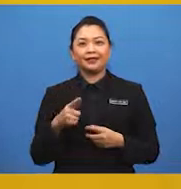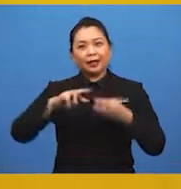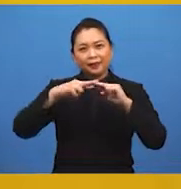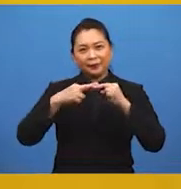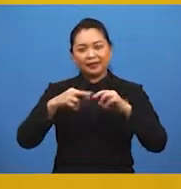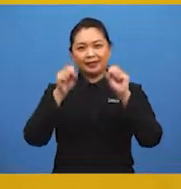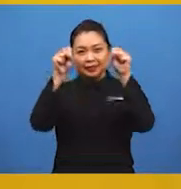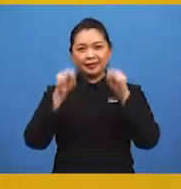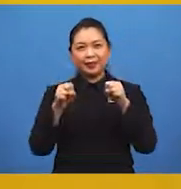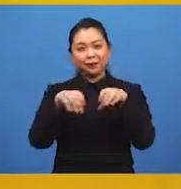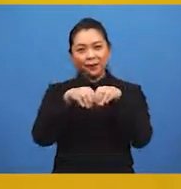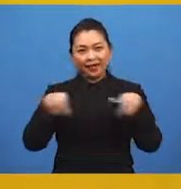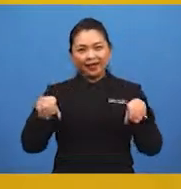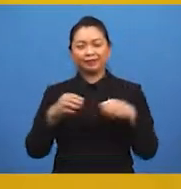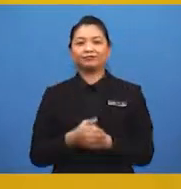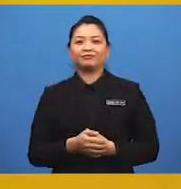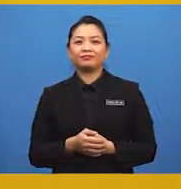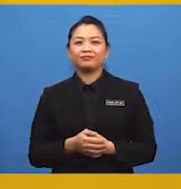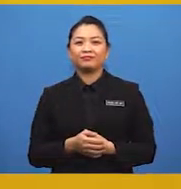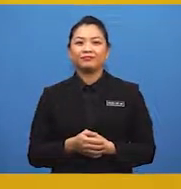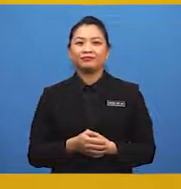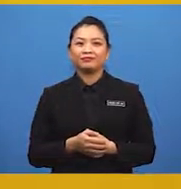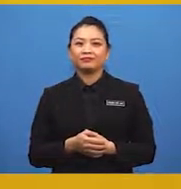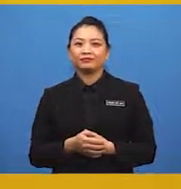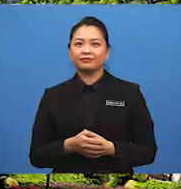membaiki sistem perparitan.